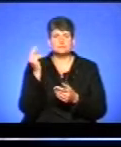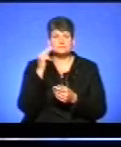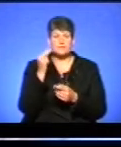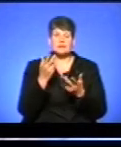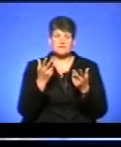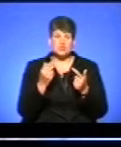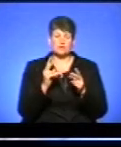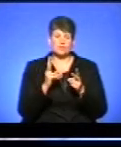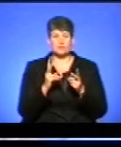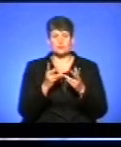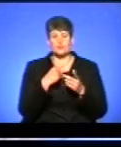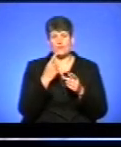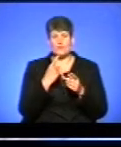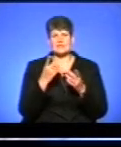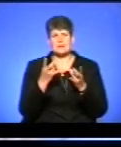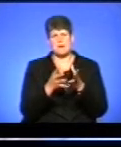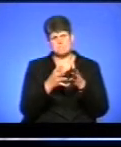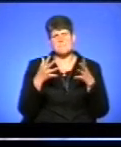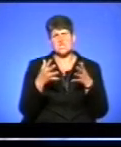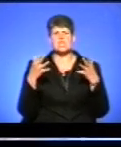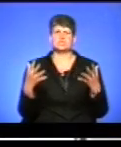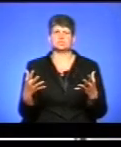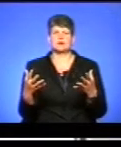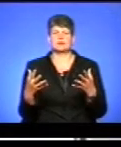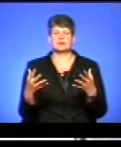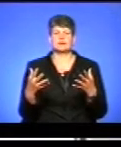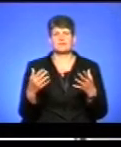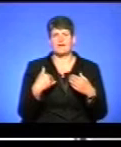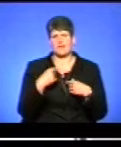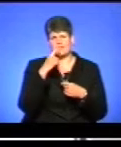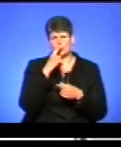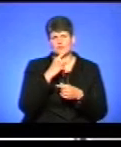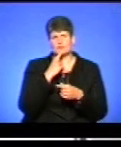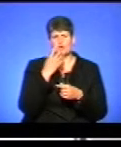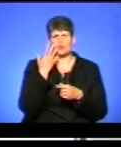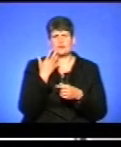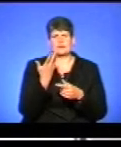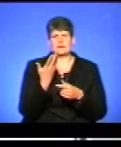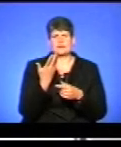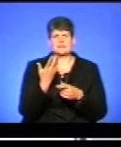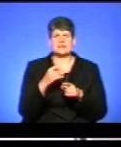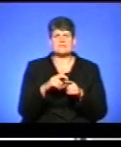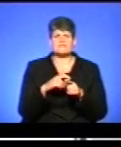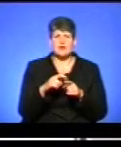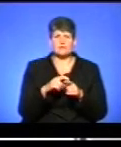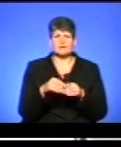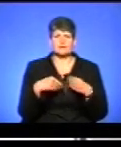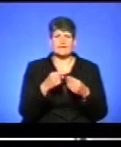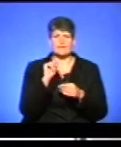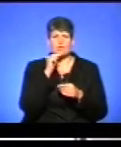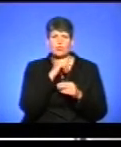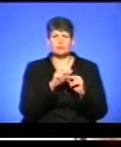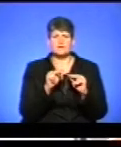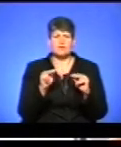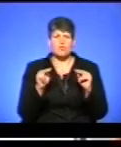Звичайно, що деякі скептики говорять, що треба більше набагато. Але я не розумію, коли дитина подає на зварювання, на економіку, на